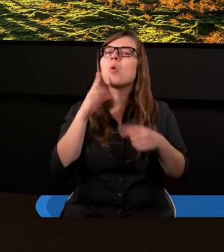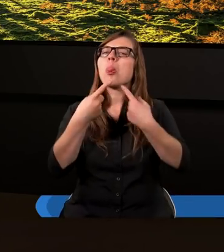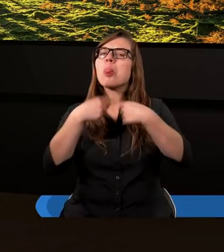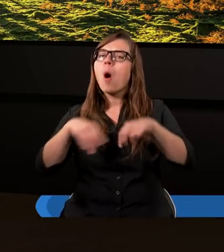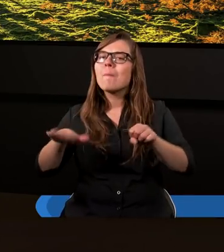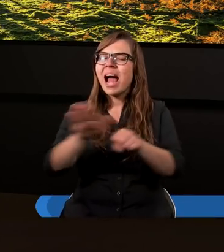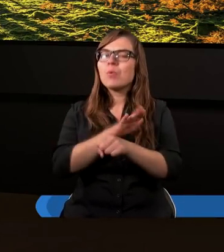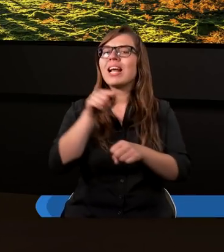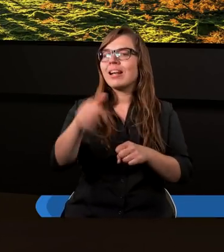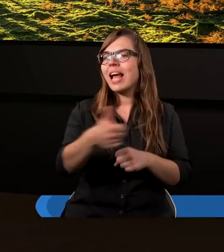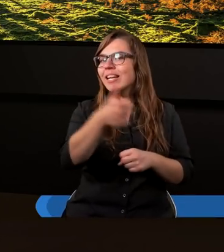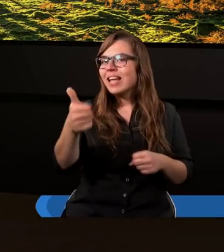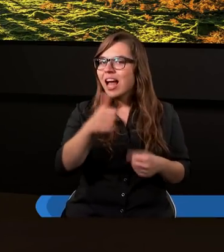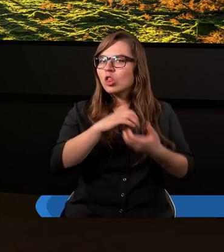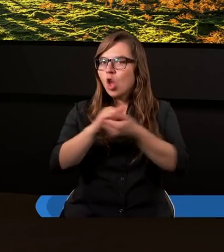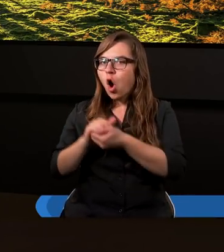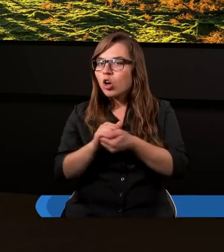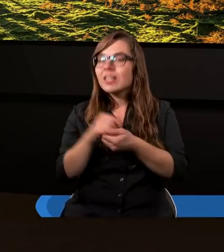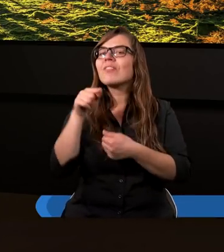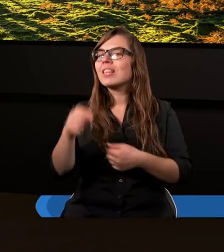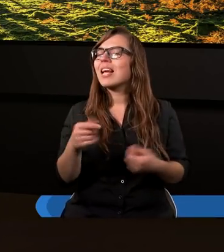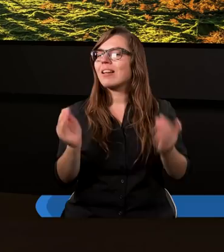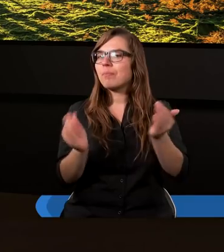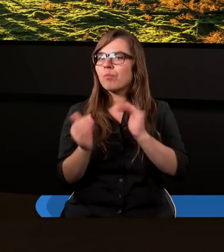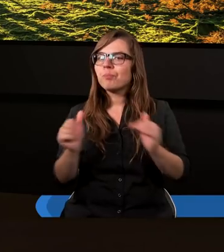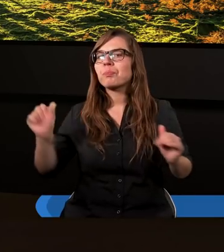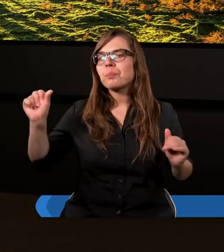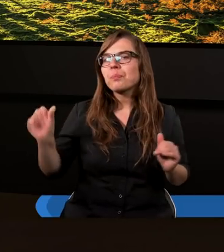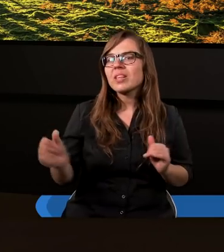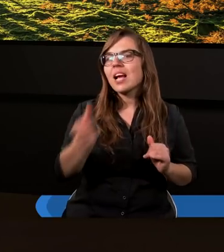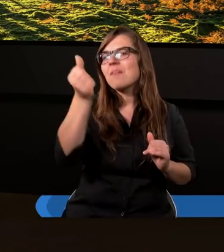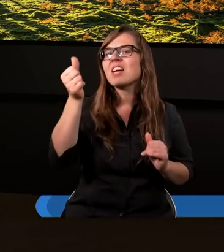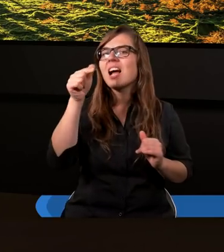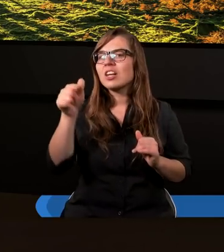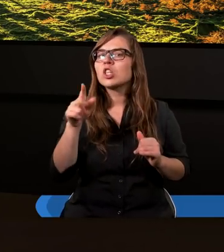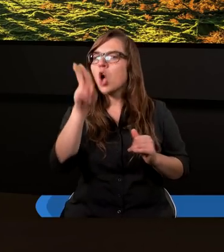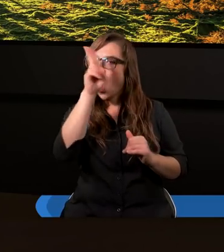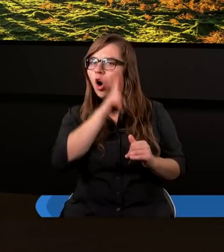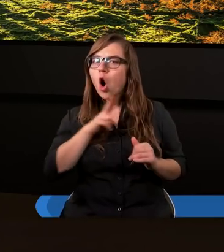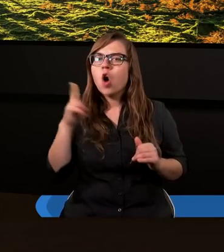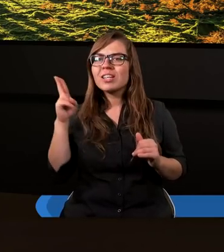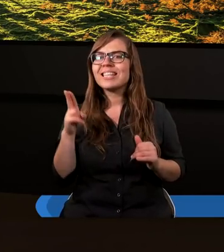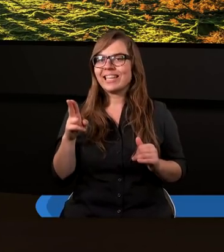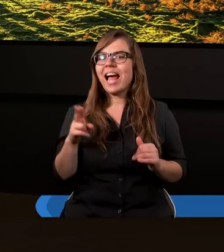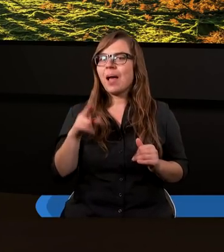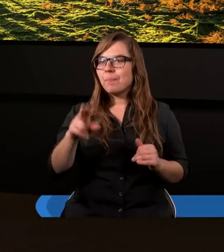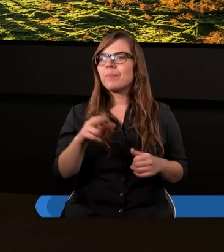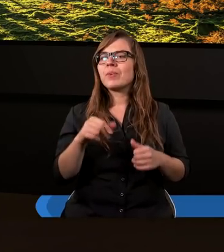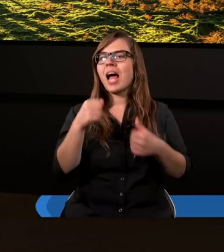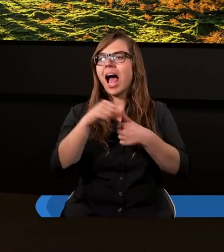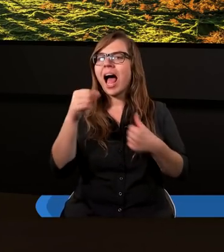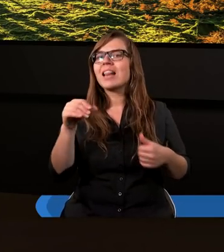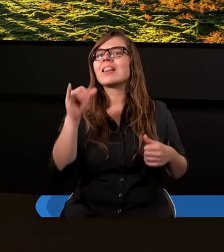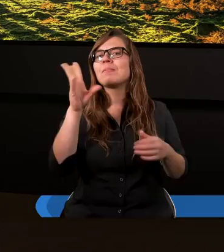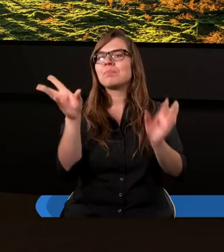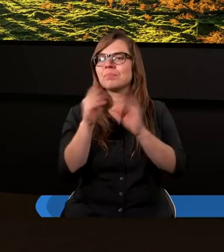jedności. I w ten sposób pierwsi rodzice razem z